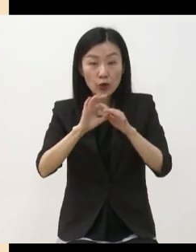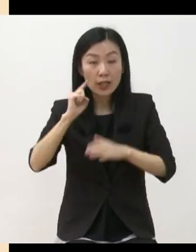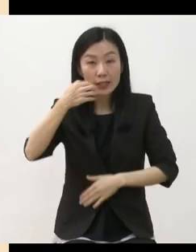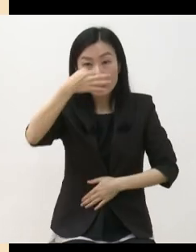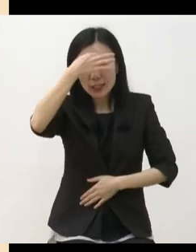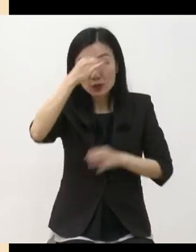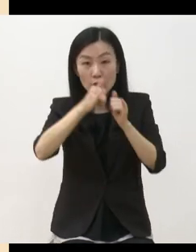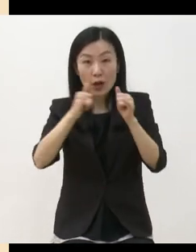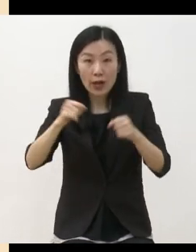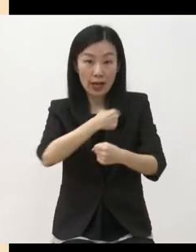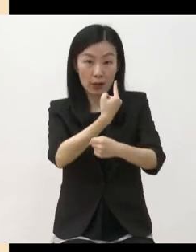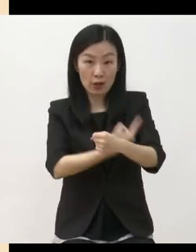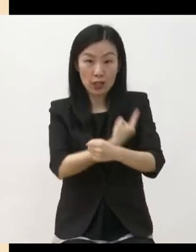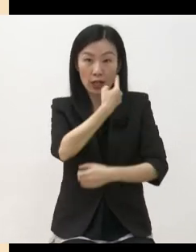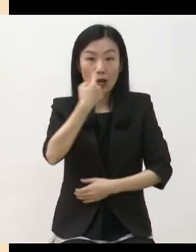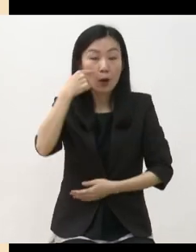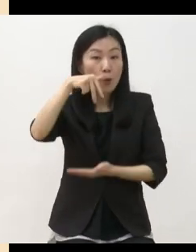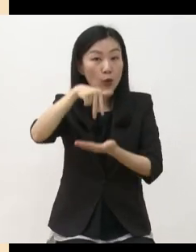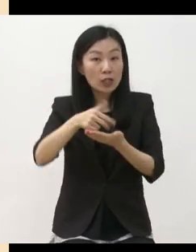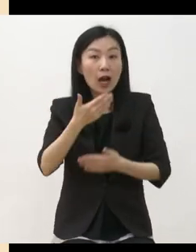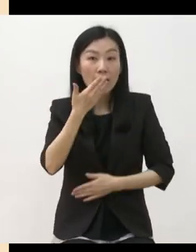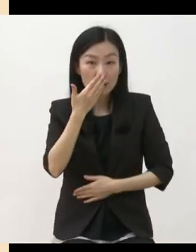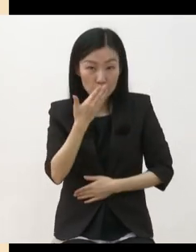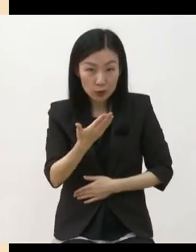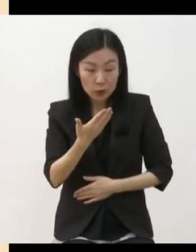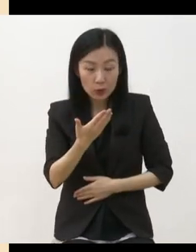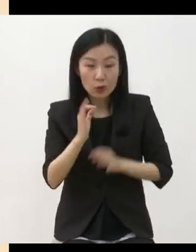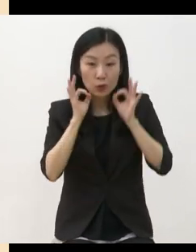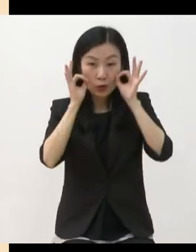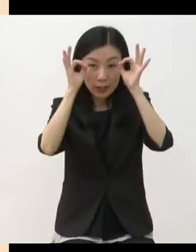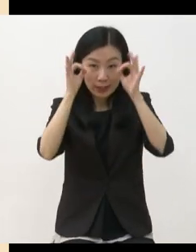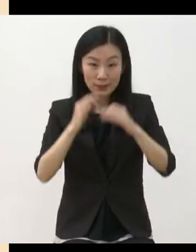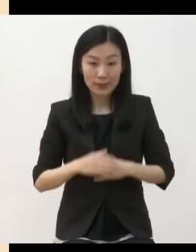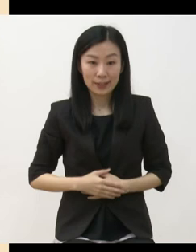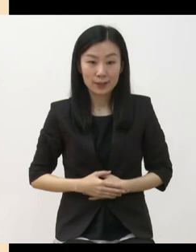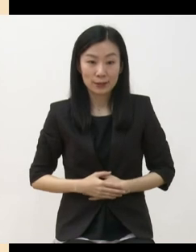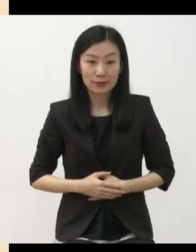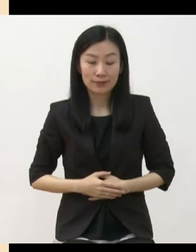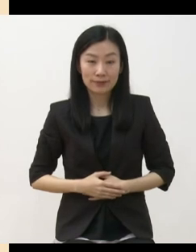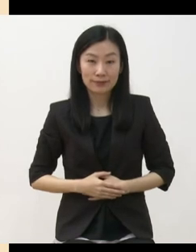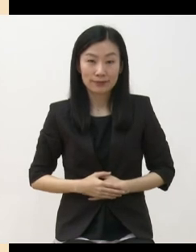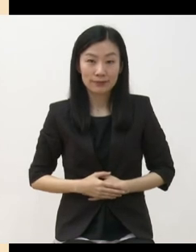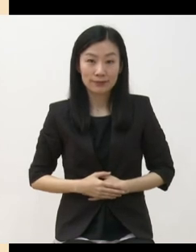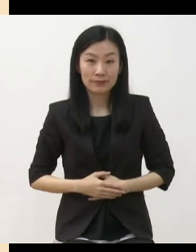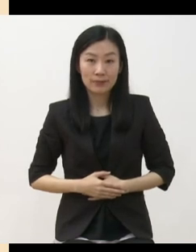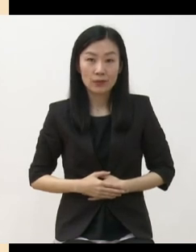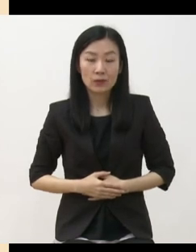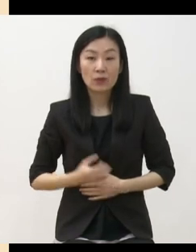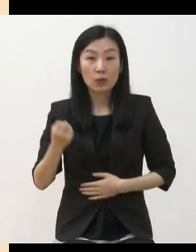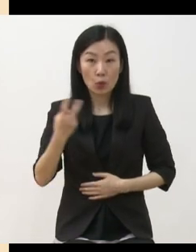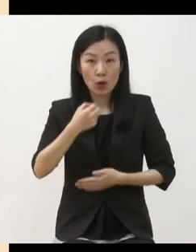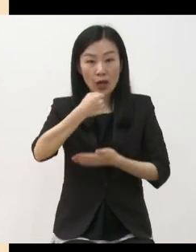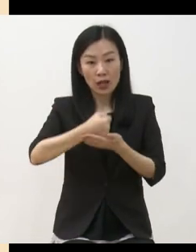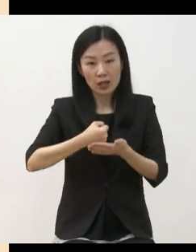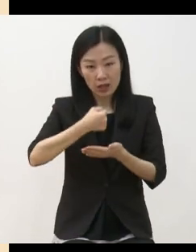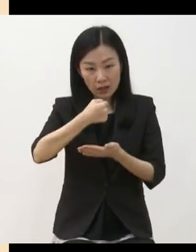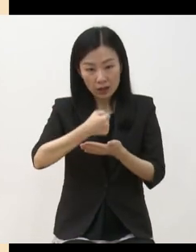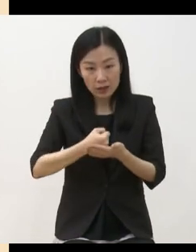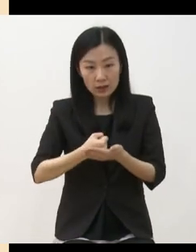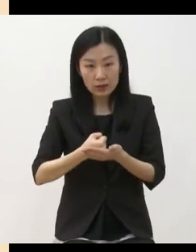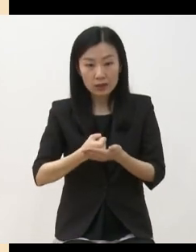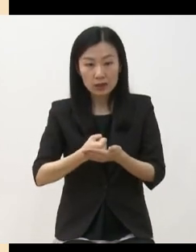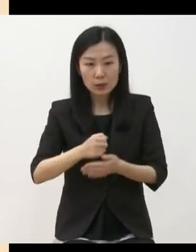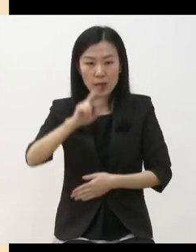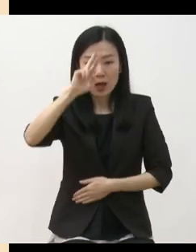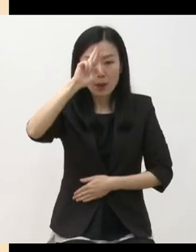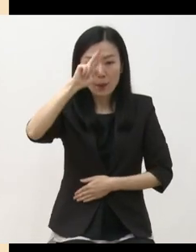권리가 보장될 수 있도록 하도록 하겠습니다 그리고 안타깝게도 박소기